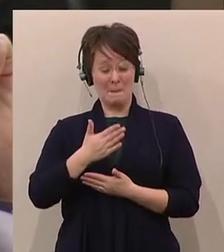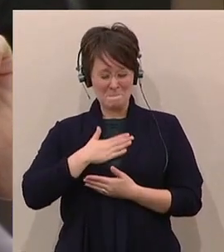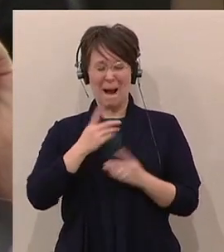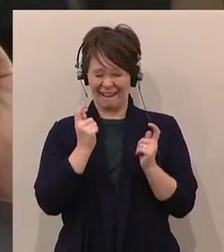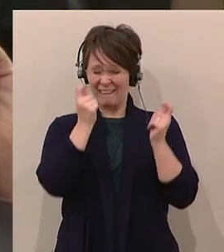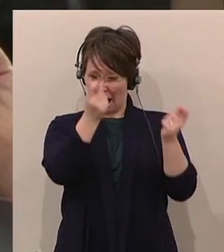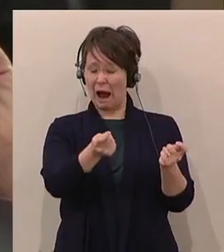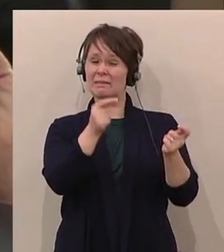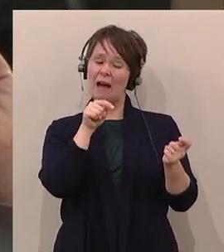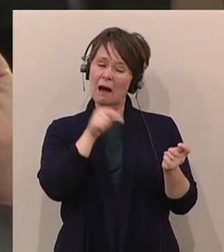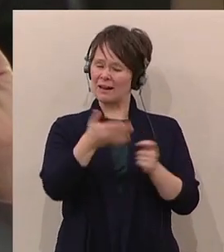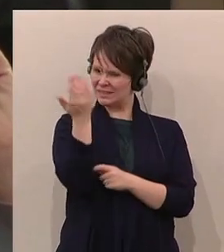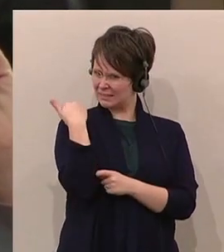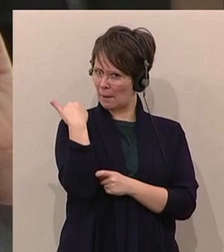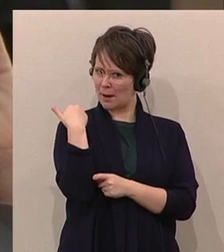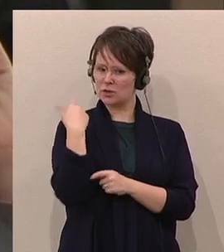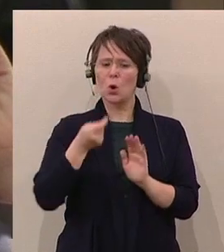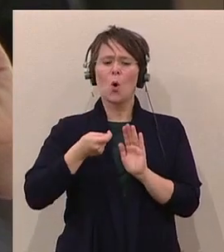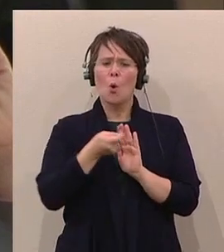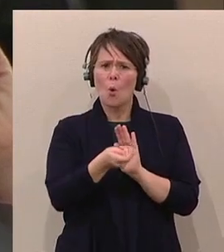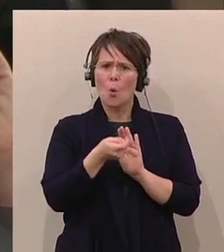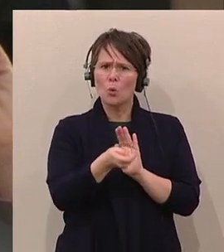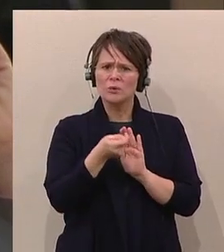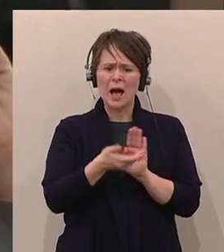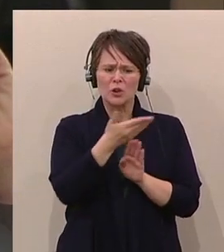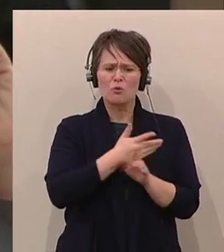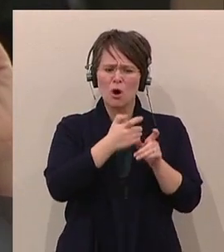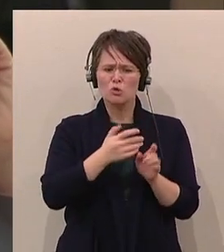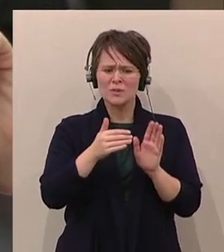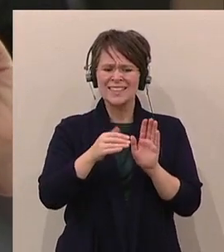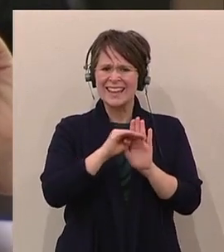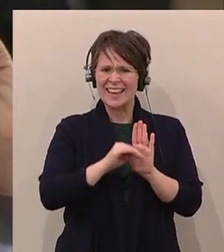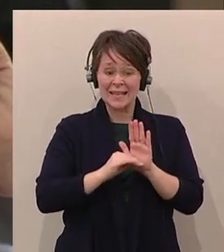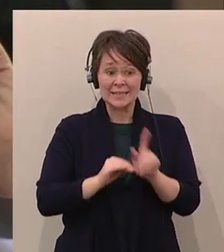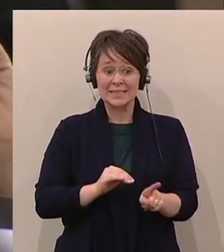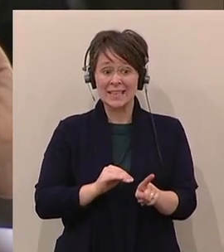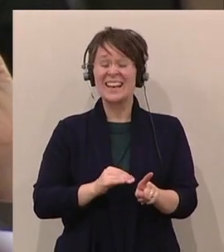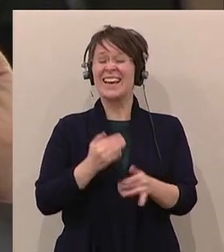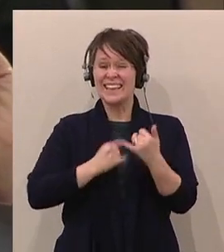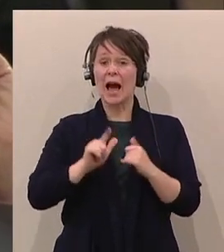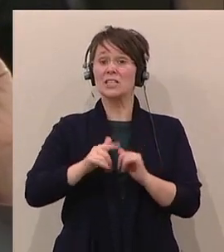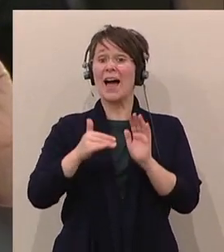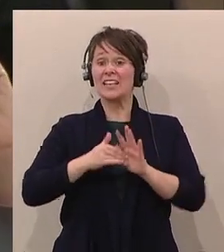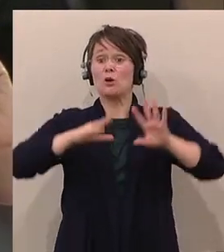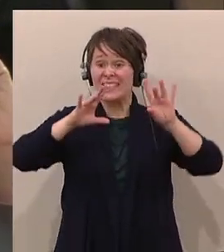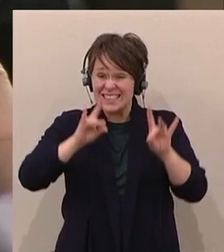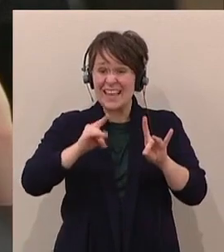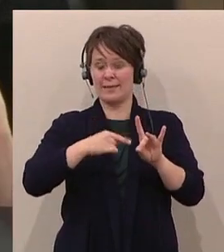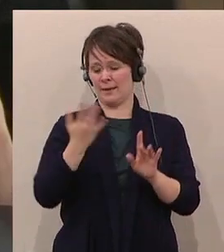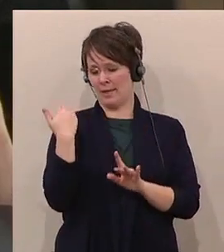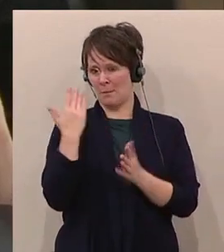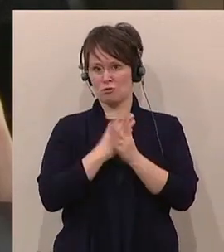Änderung des Unterhaltsvorschussgesetzes liegt schon seit dem Jahr 2010 im Justizausschuss.